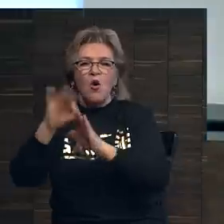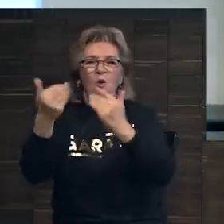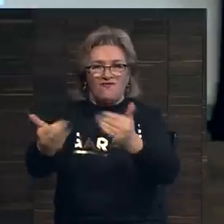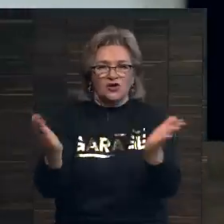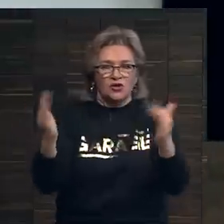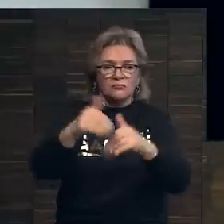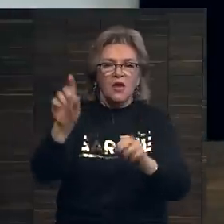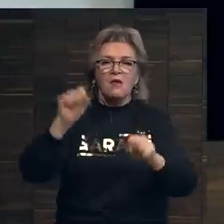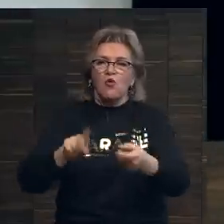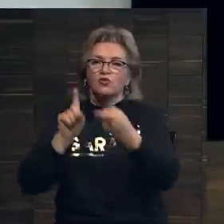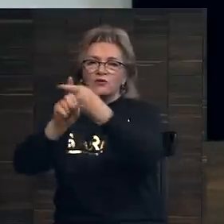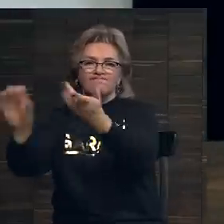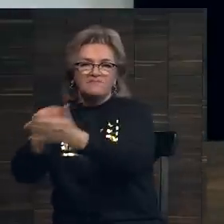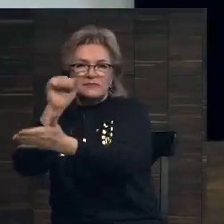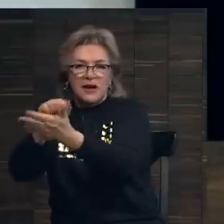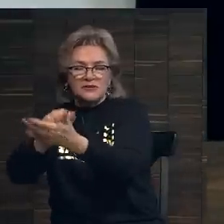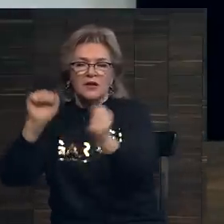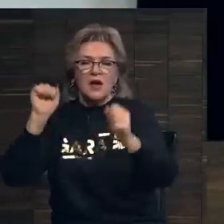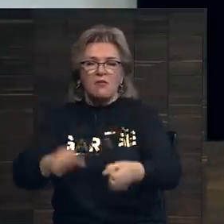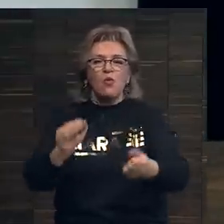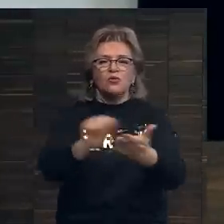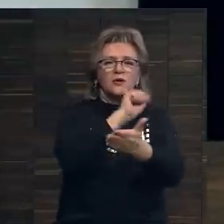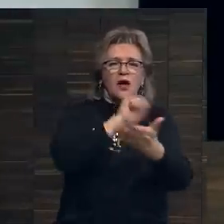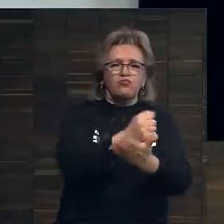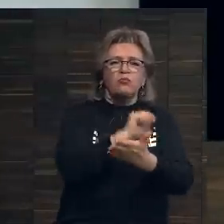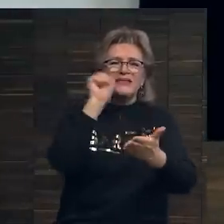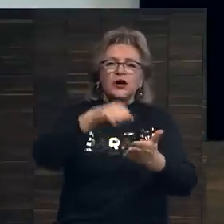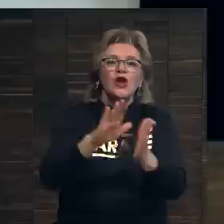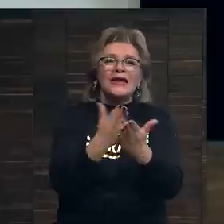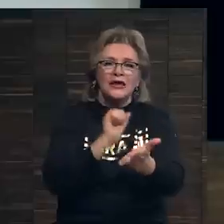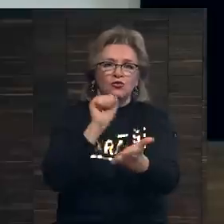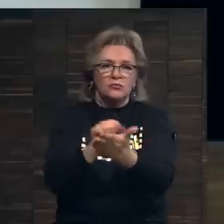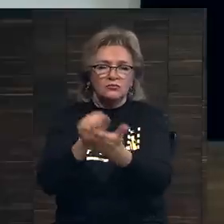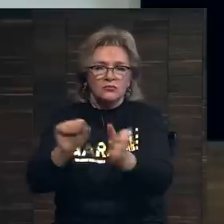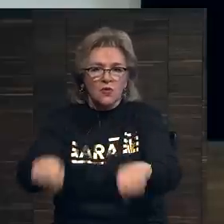они могут связаться с прессой, они могут опубликовать даже книгу,